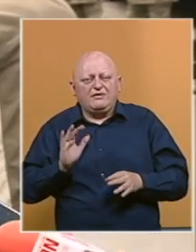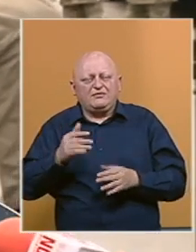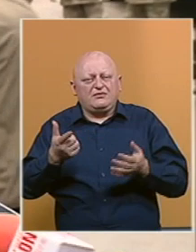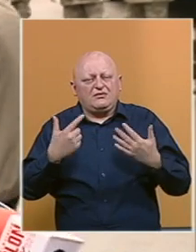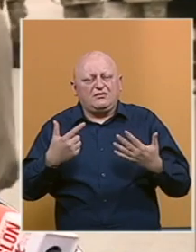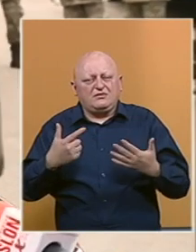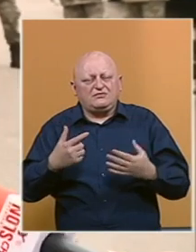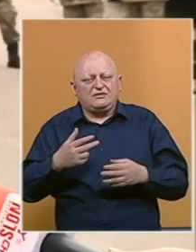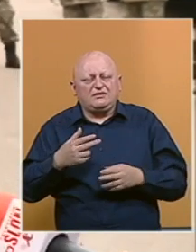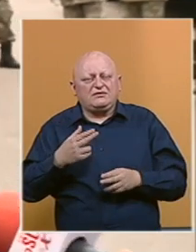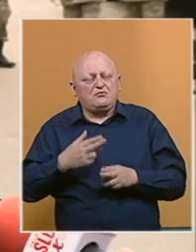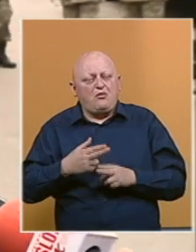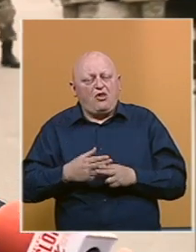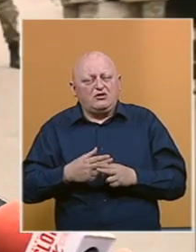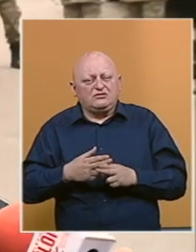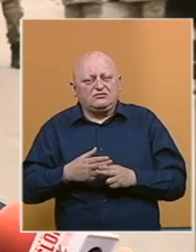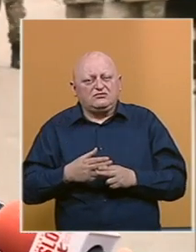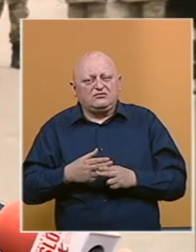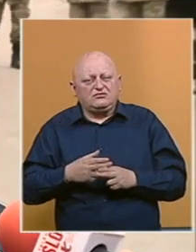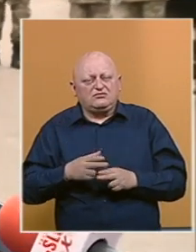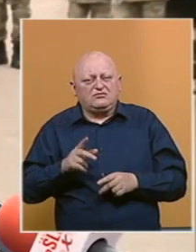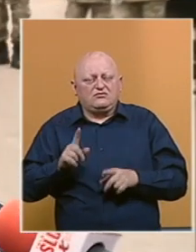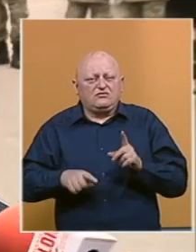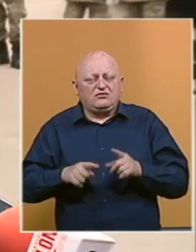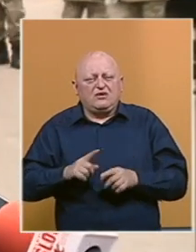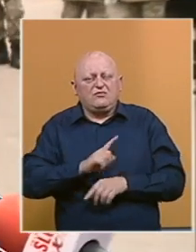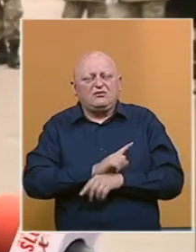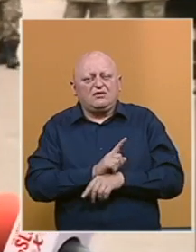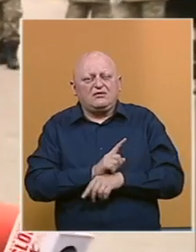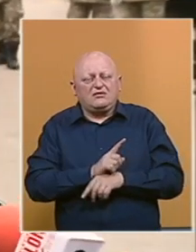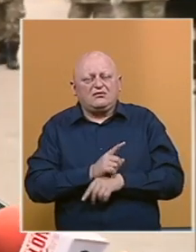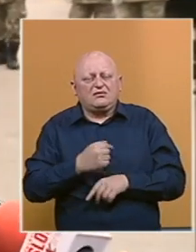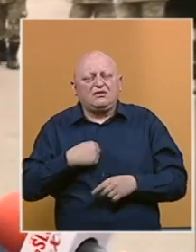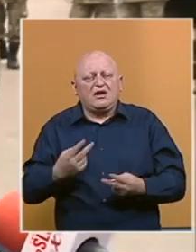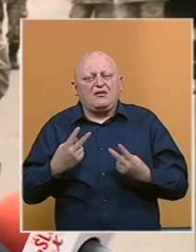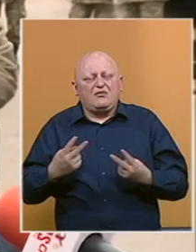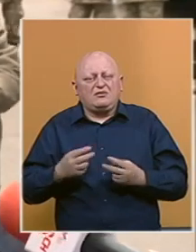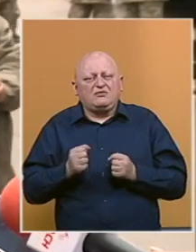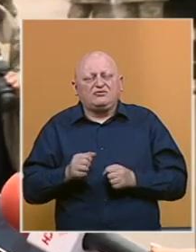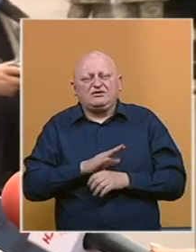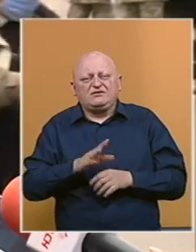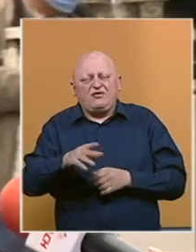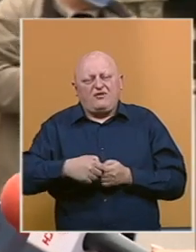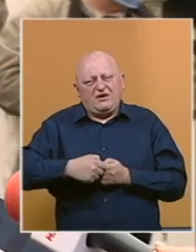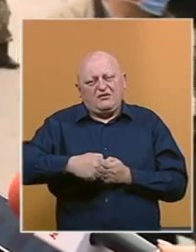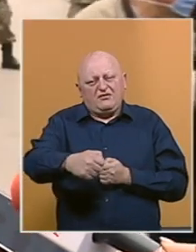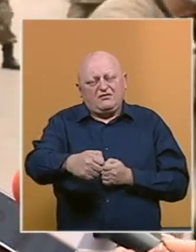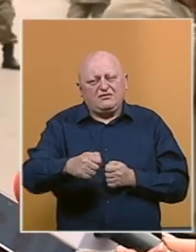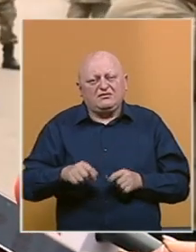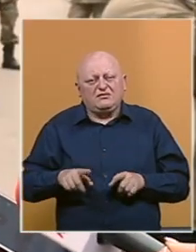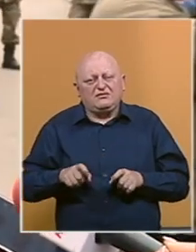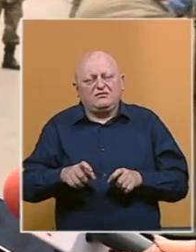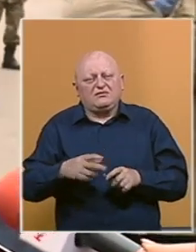70 hospitaliziranjih u određenom trenutku, tako da je veoma važno da se pridržavamo svih ovih mira jer je i COVID